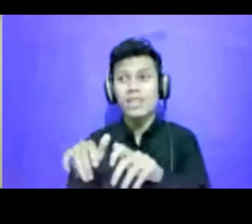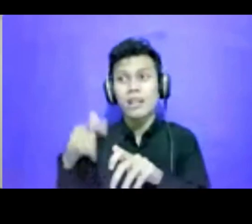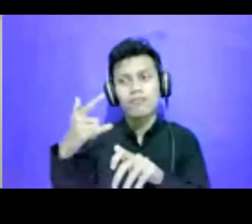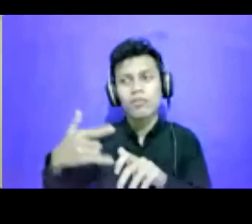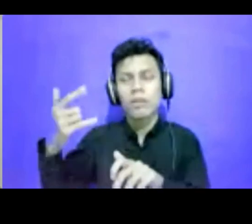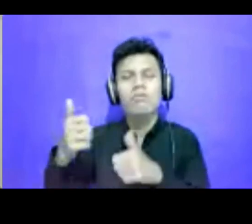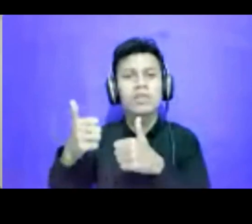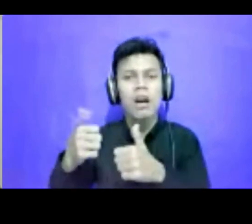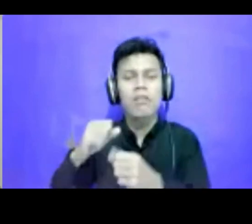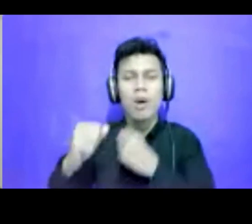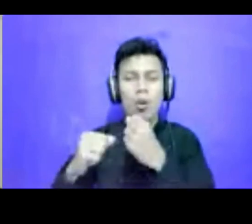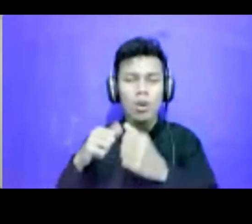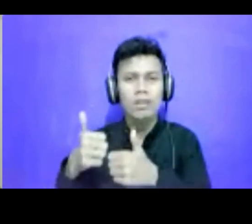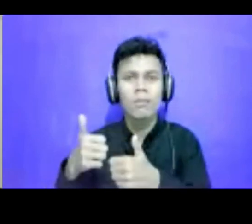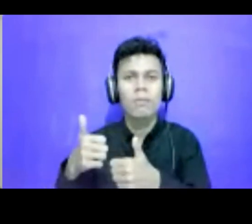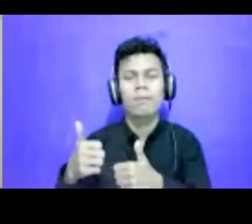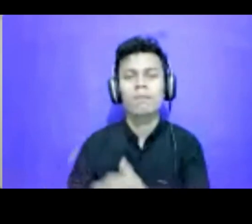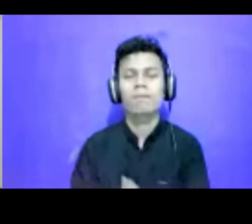dilakukan.